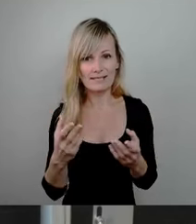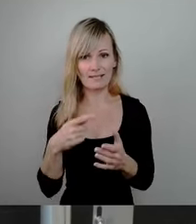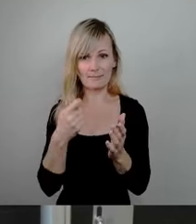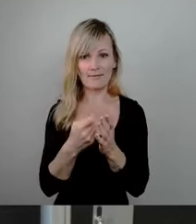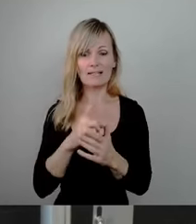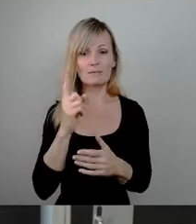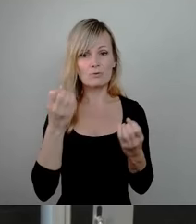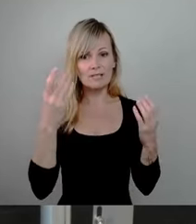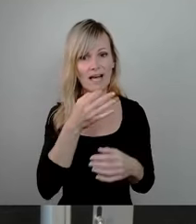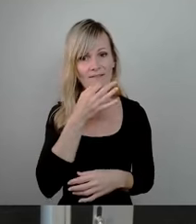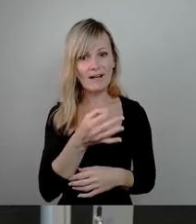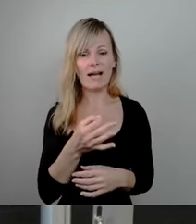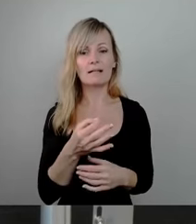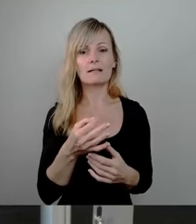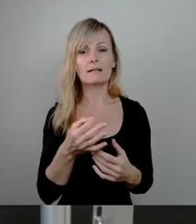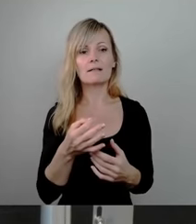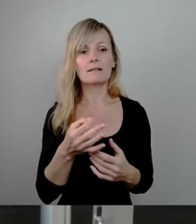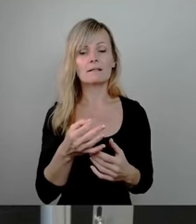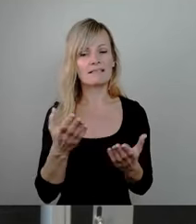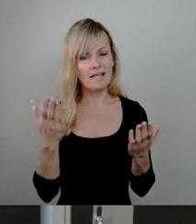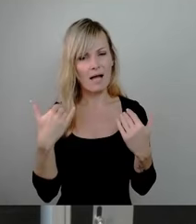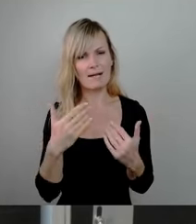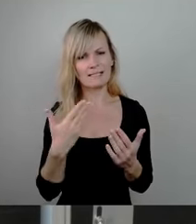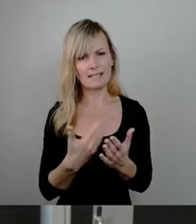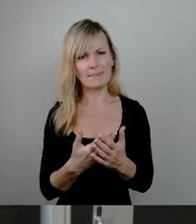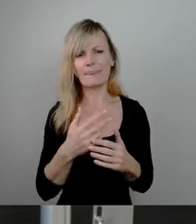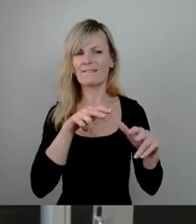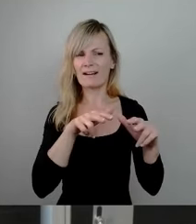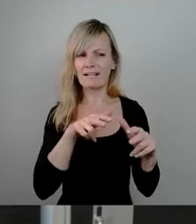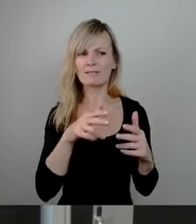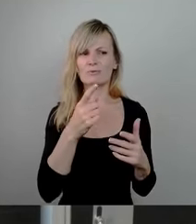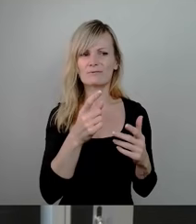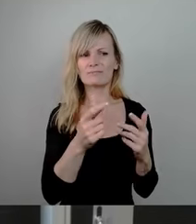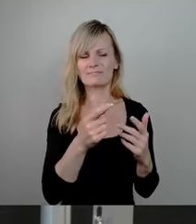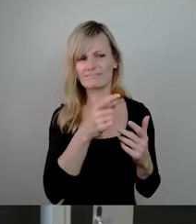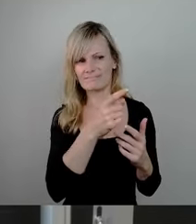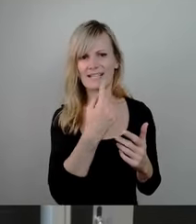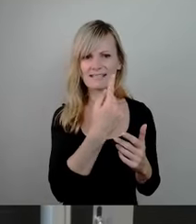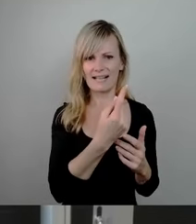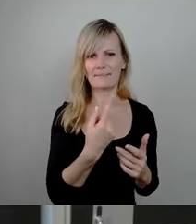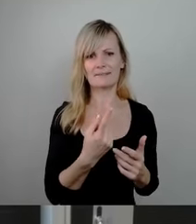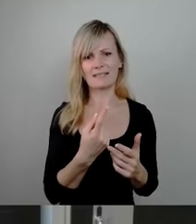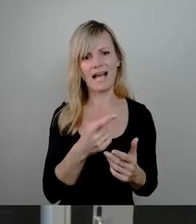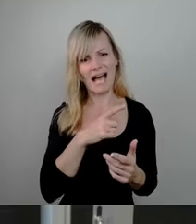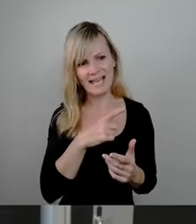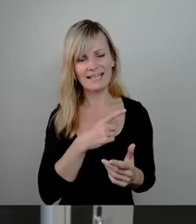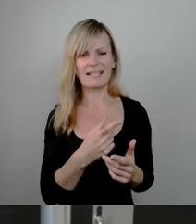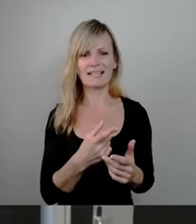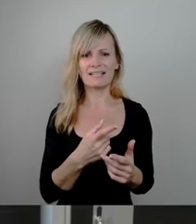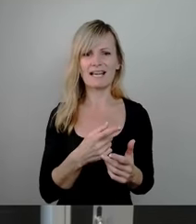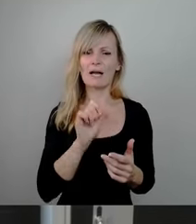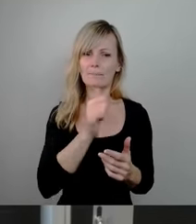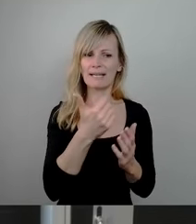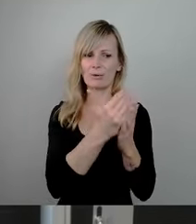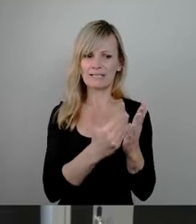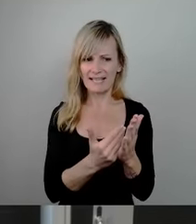Frage stellen, gab es Indizien, die die Verwaltung dazu hätten ermutigen müssen, ihre Prioritäten anders